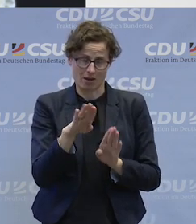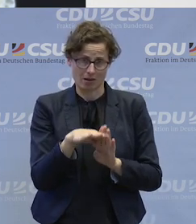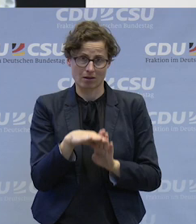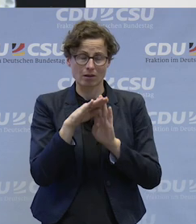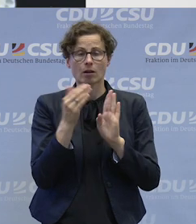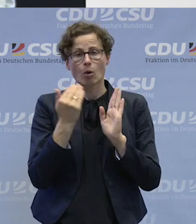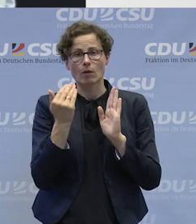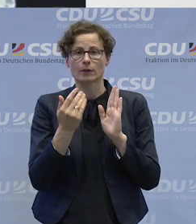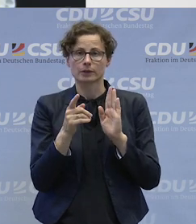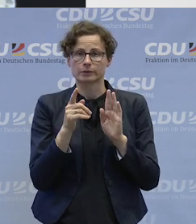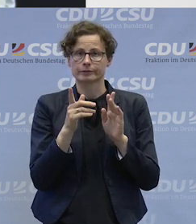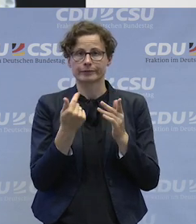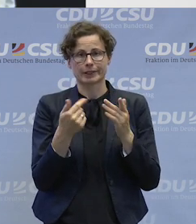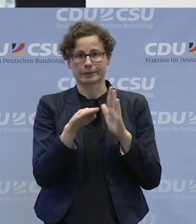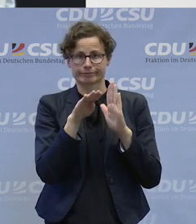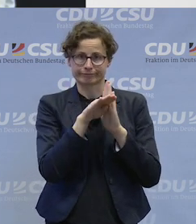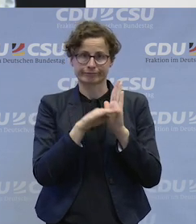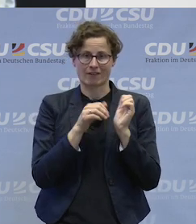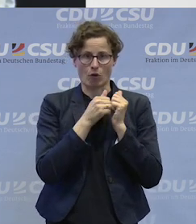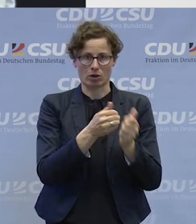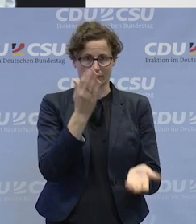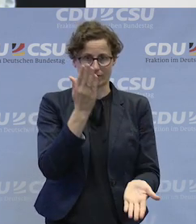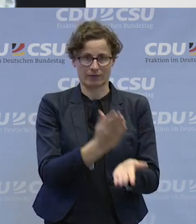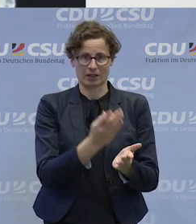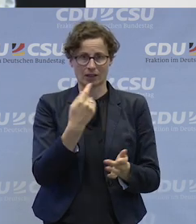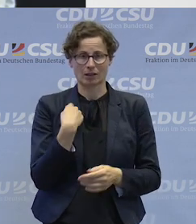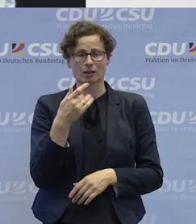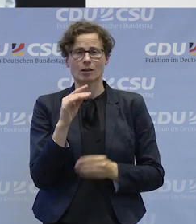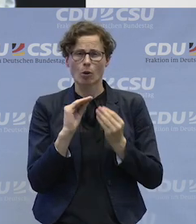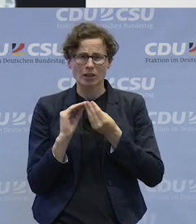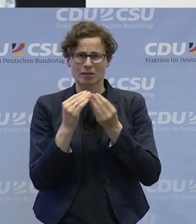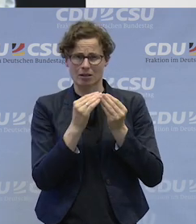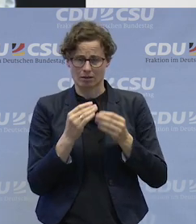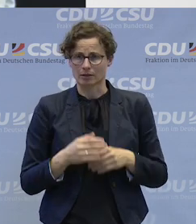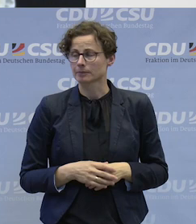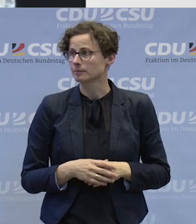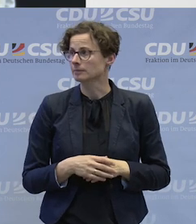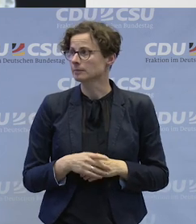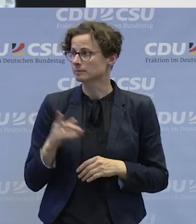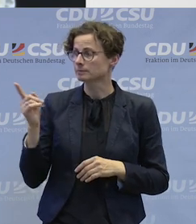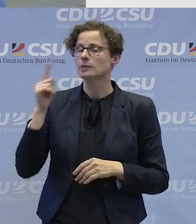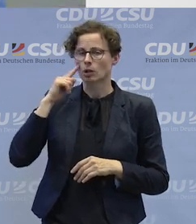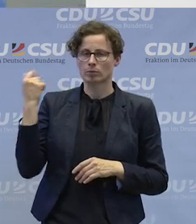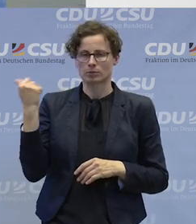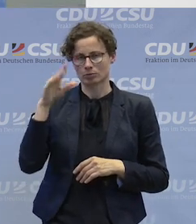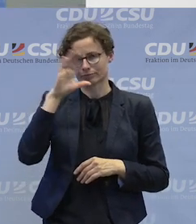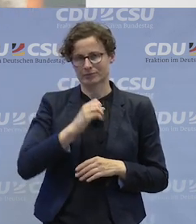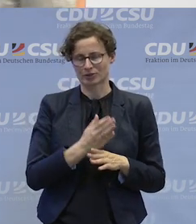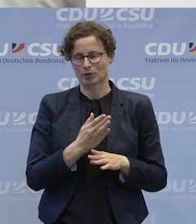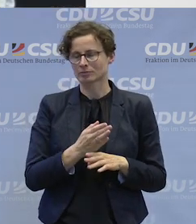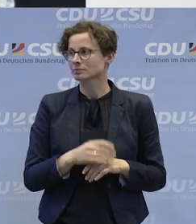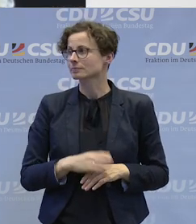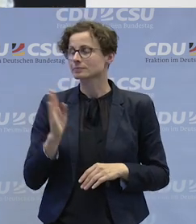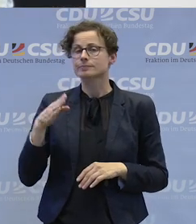leider ganz viele Erlebnisse, die das Gegenteil zeigen, die es etwas kompliziert machen. Ich glaube, dieser Punkt ist angekommen. Frau Strathmann.